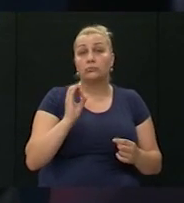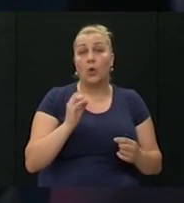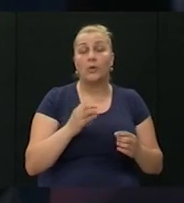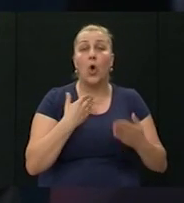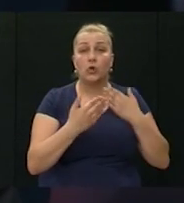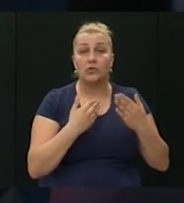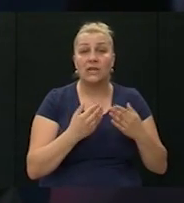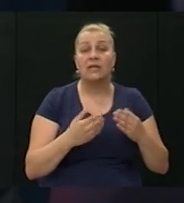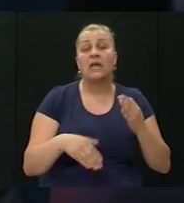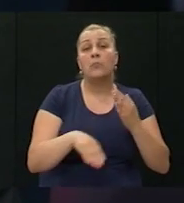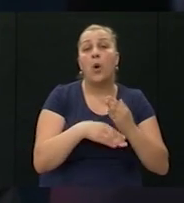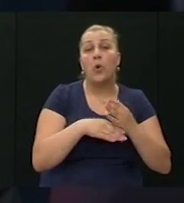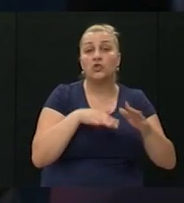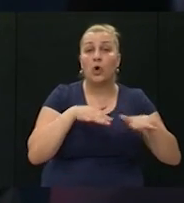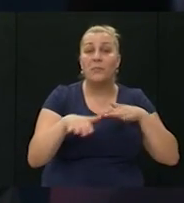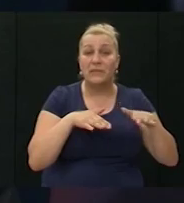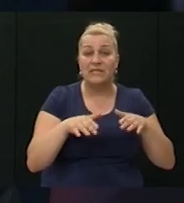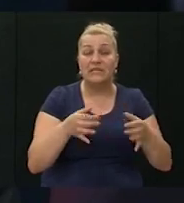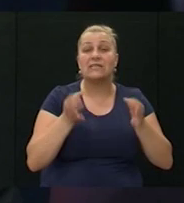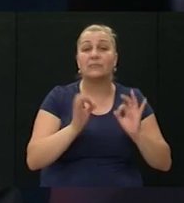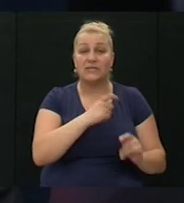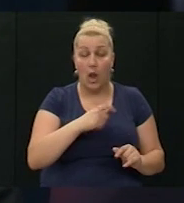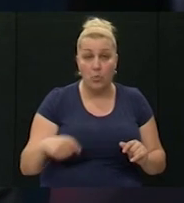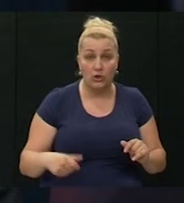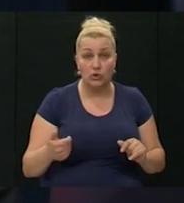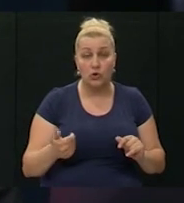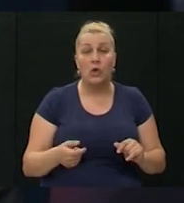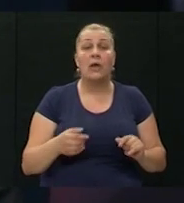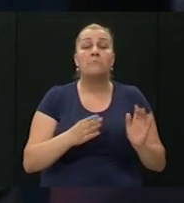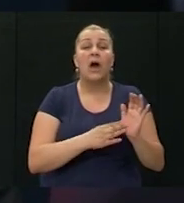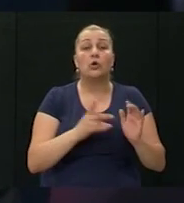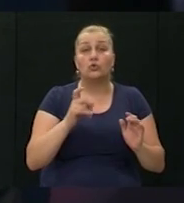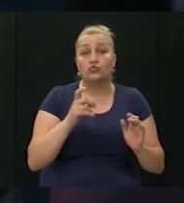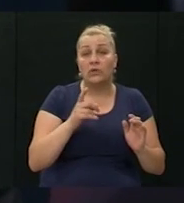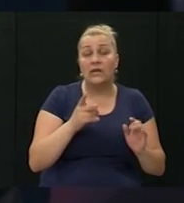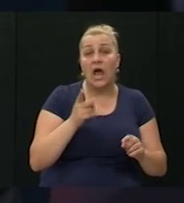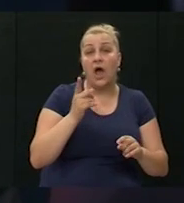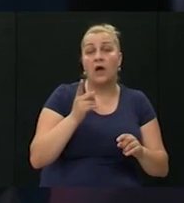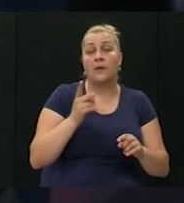Lukićem, poboćnikom ministra Špegelja za specijalnu policiju. Imao sam dobre odnose sa Markom Čulinom,